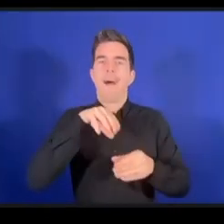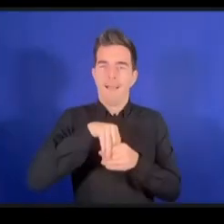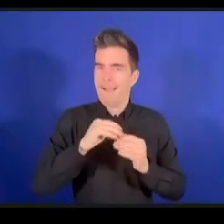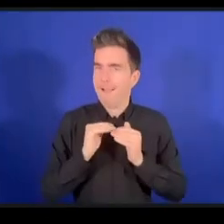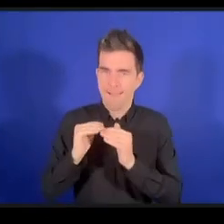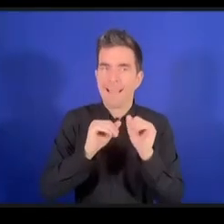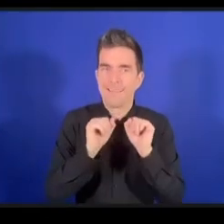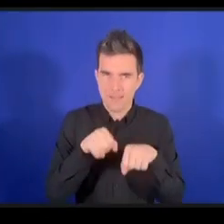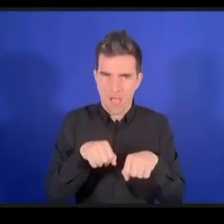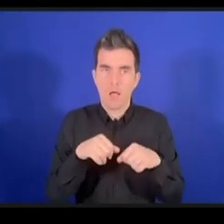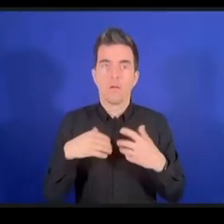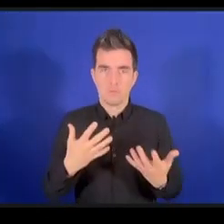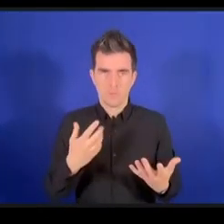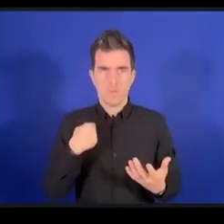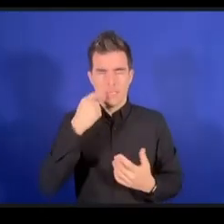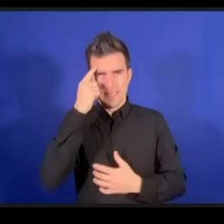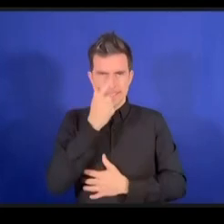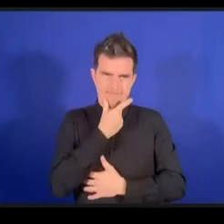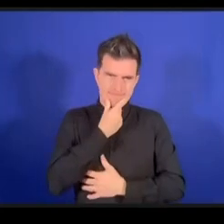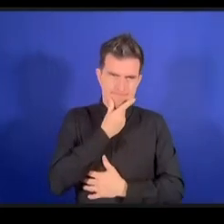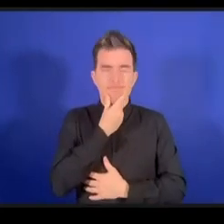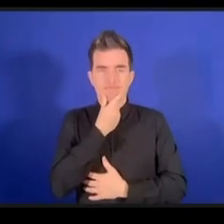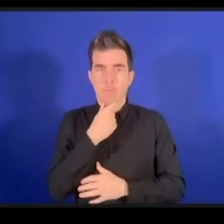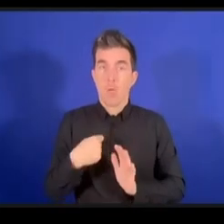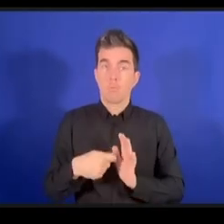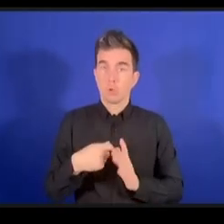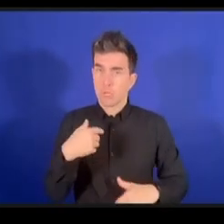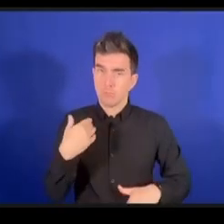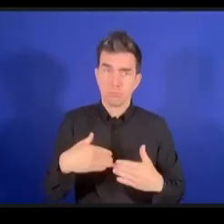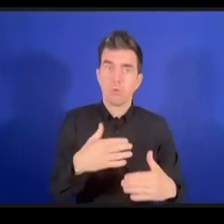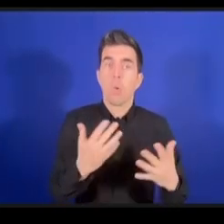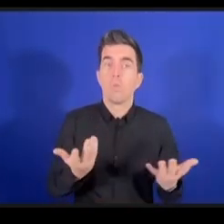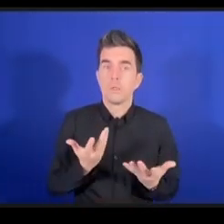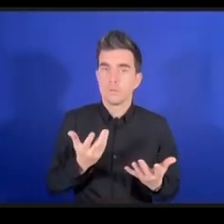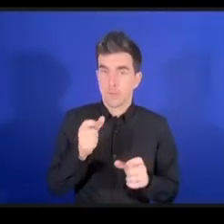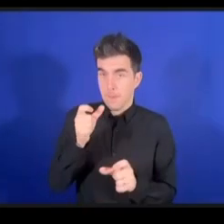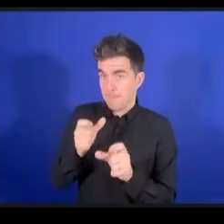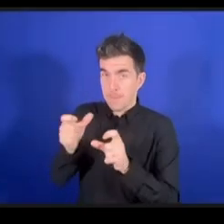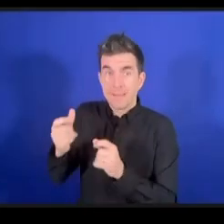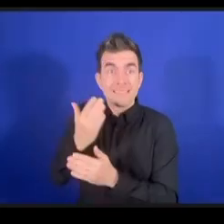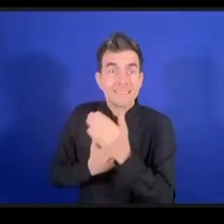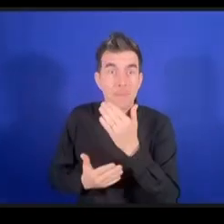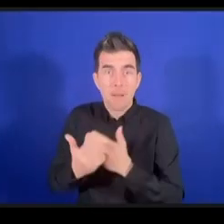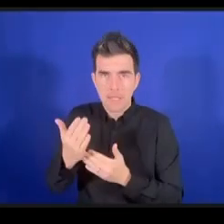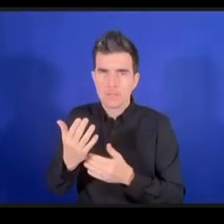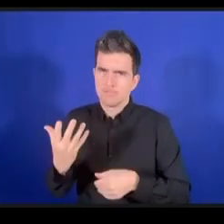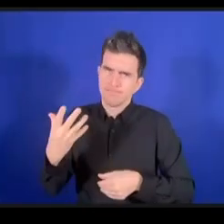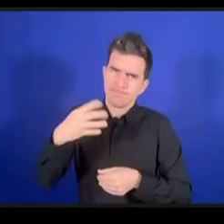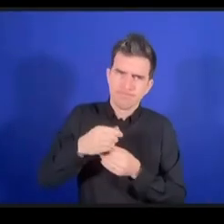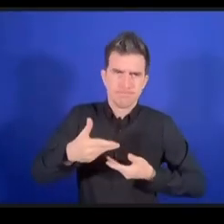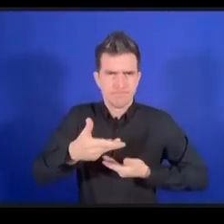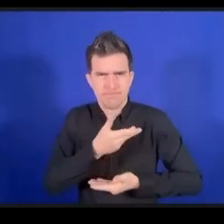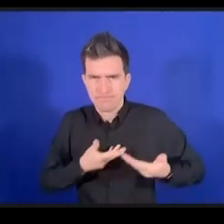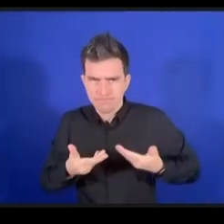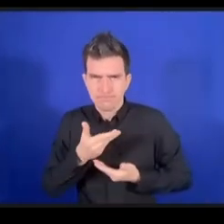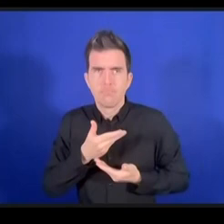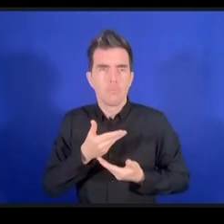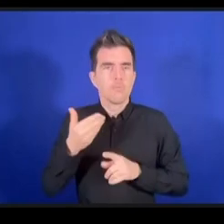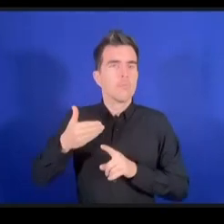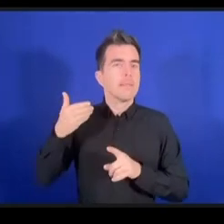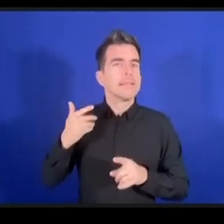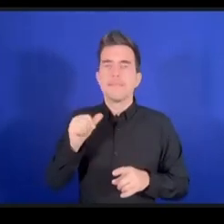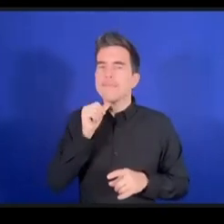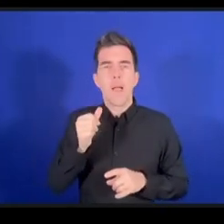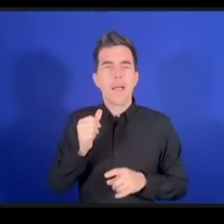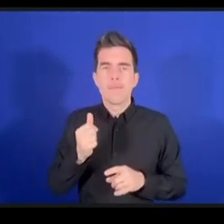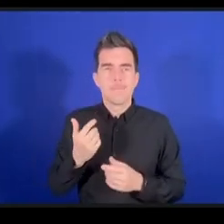ولقد لاحظنا في طبعات المنتدى المتتالية أنه